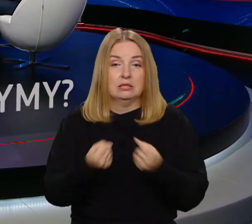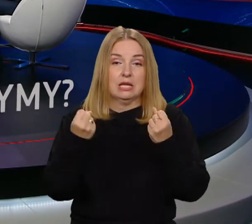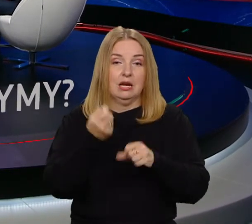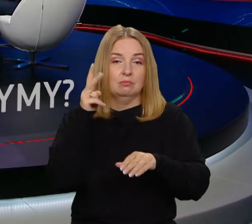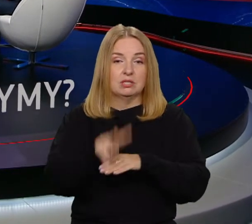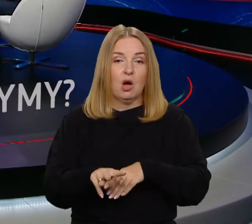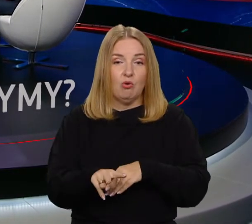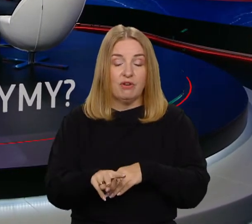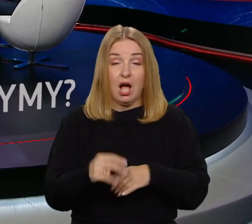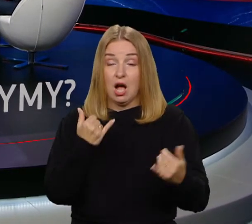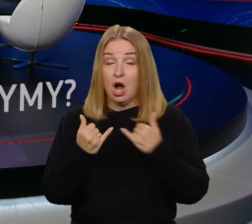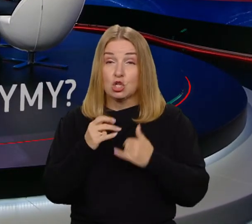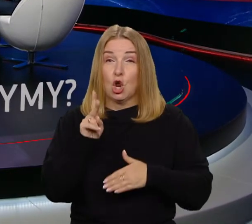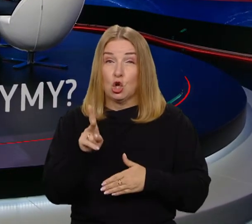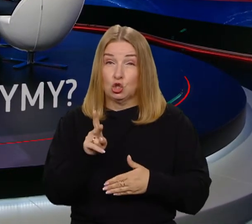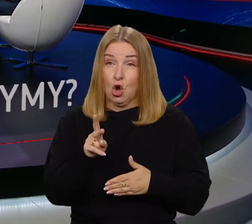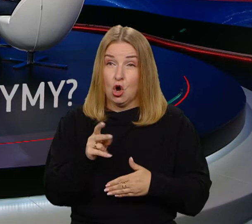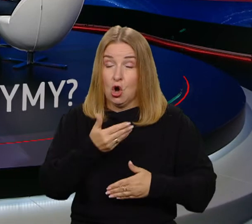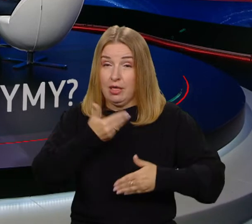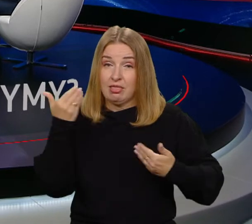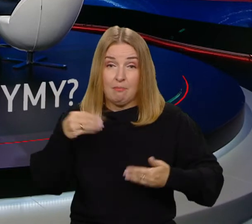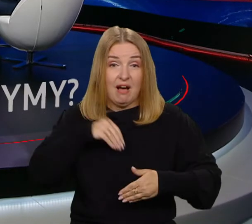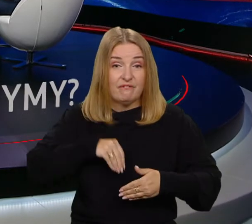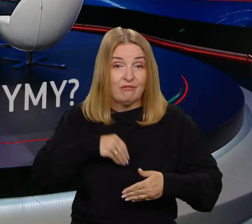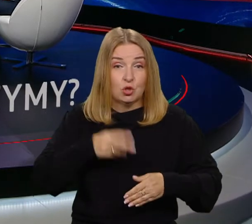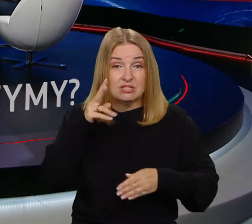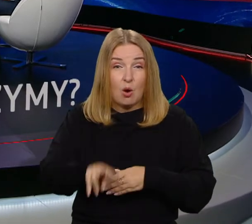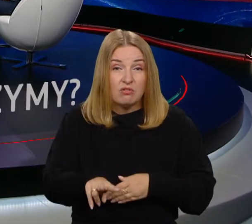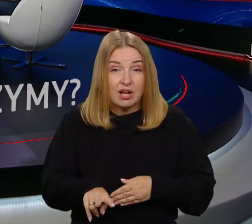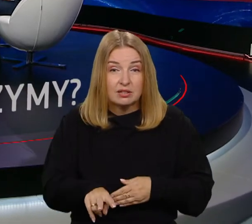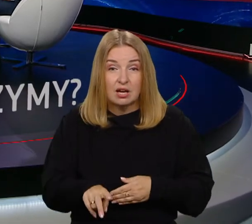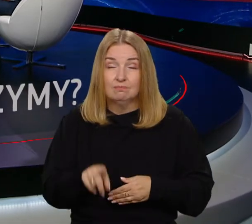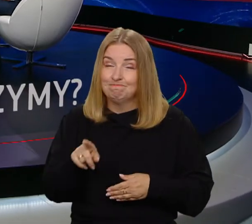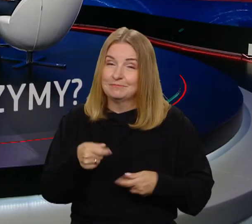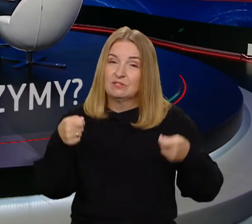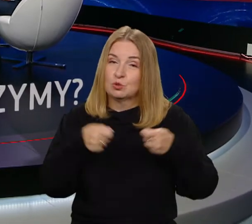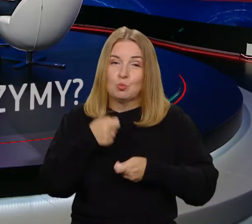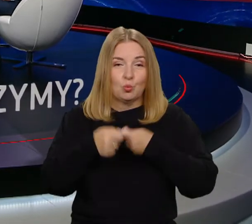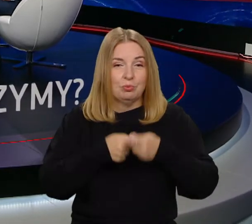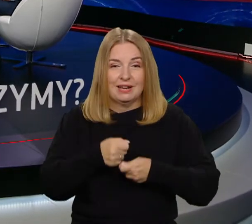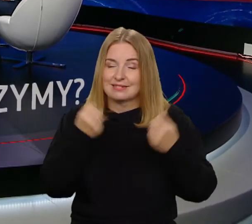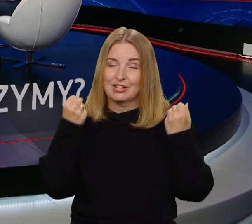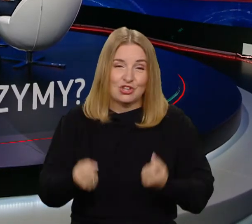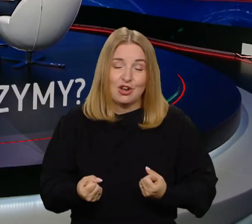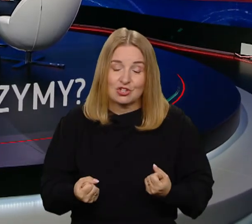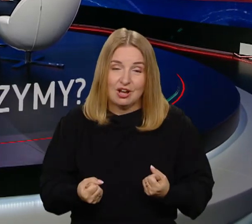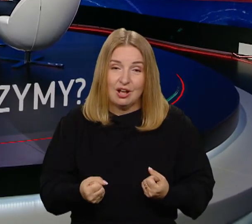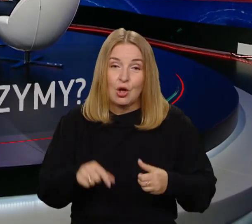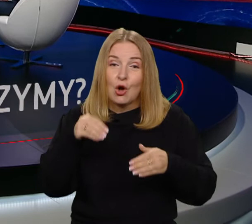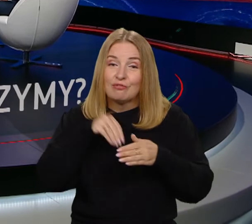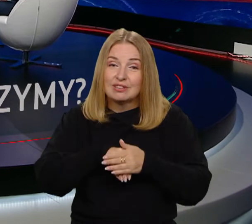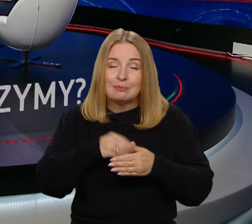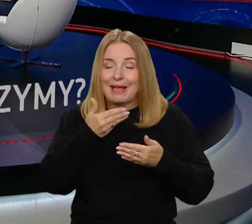jesteśmy zamknięci, bo nie mamy do nikogo zaufania. Wówczas, odpowiadając na to pytanie, nie dzielimy się tym własnym